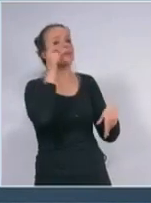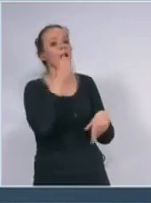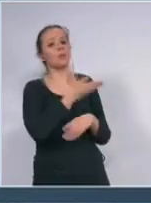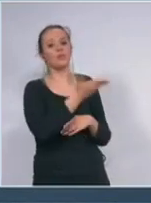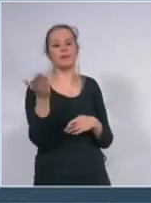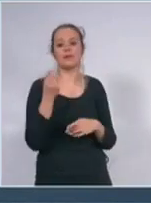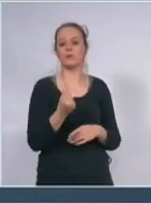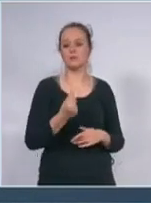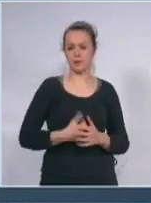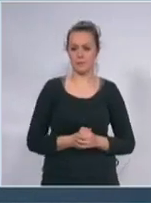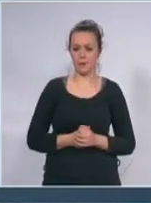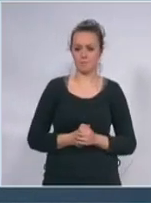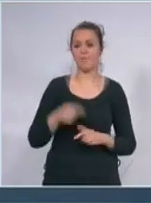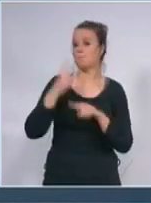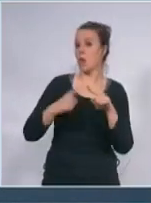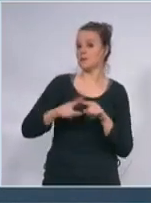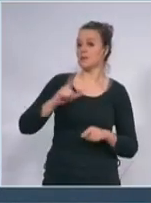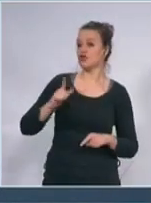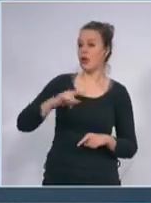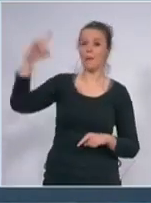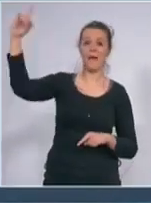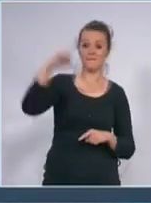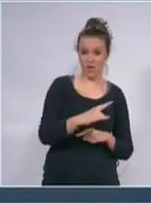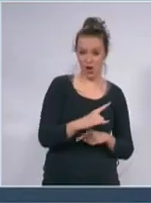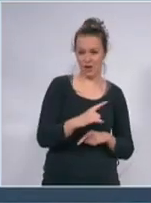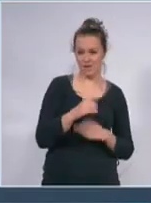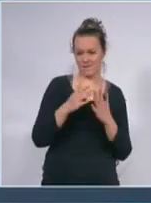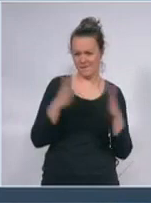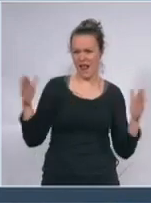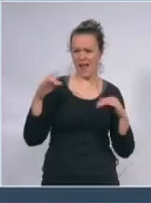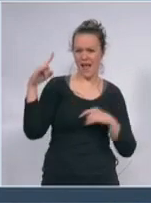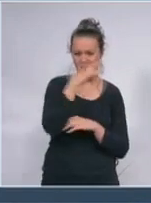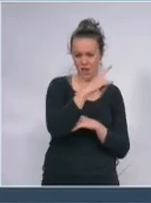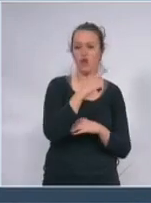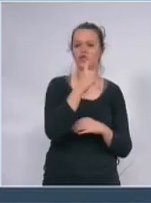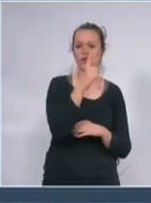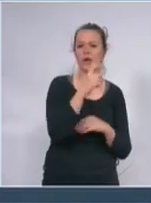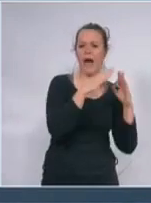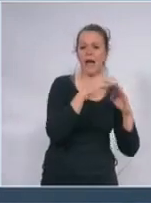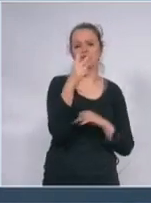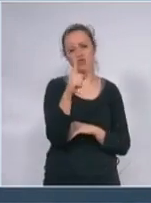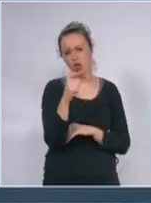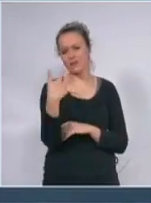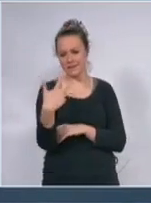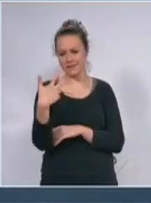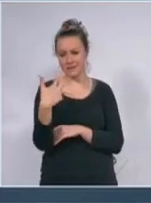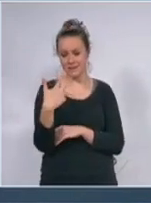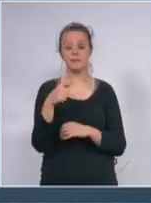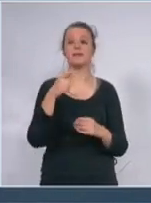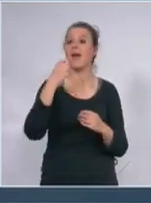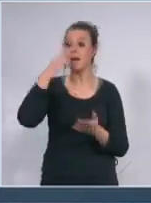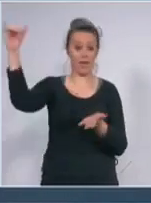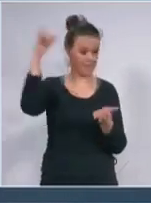kojih pola sata a čekam ta isti avion za 36 sati ili ja